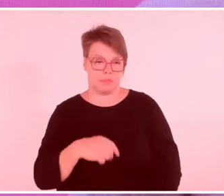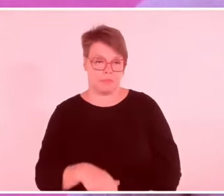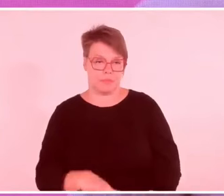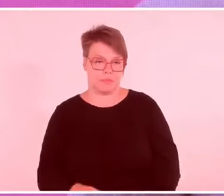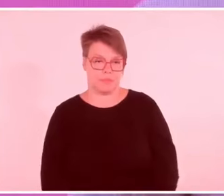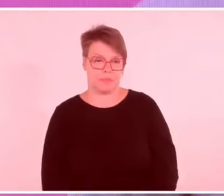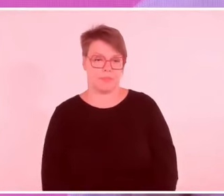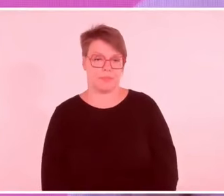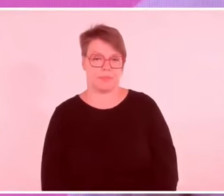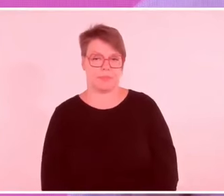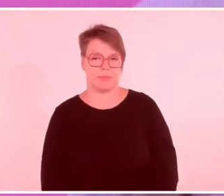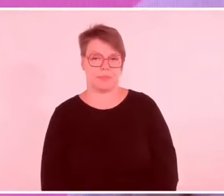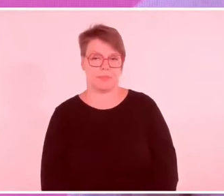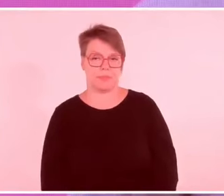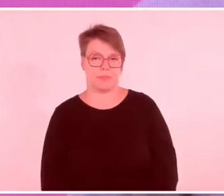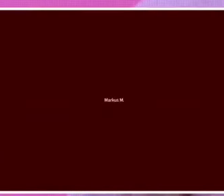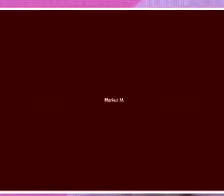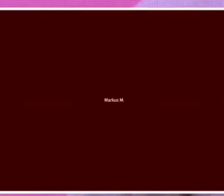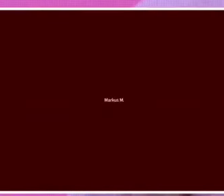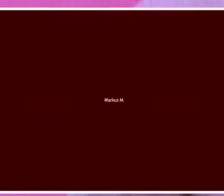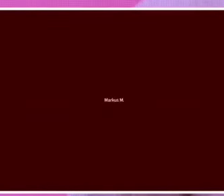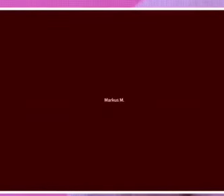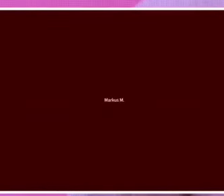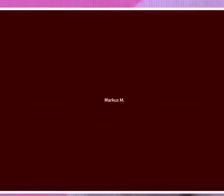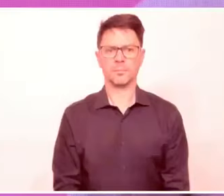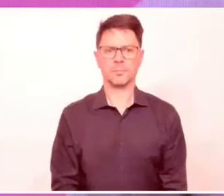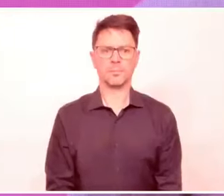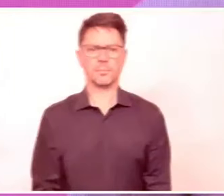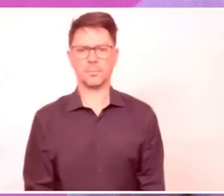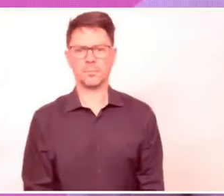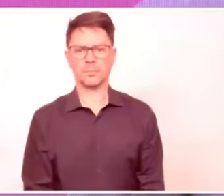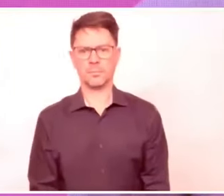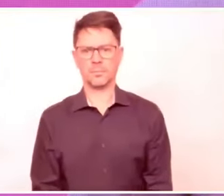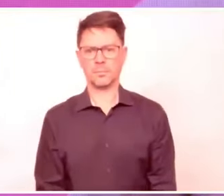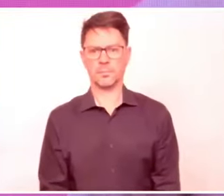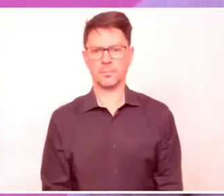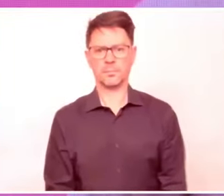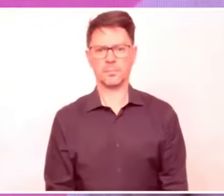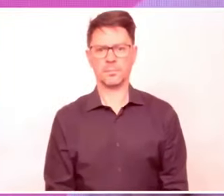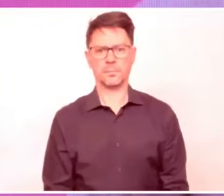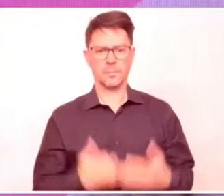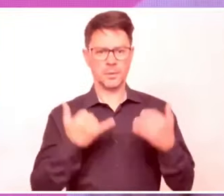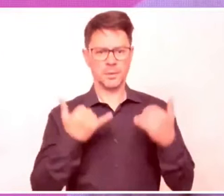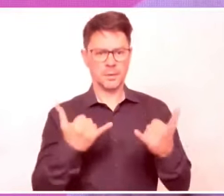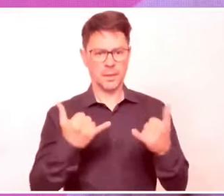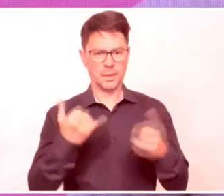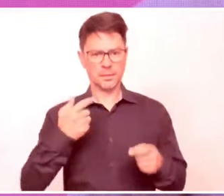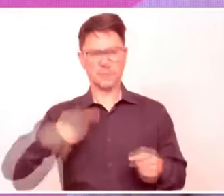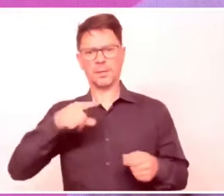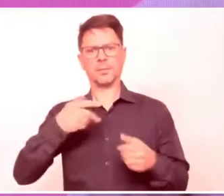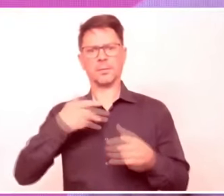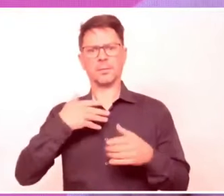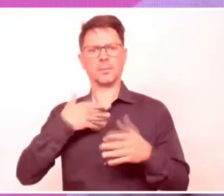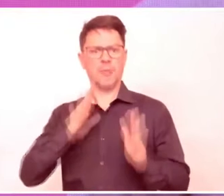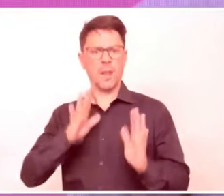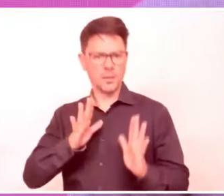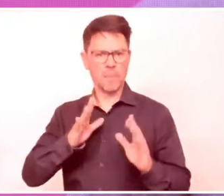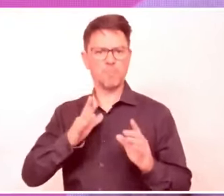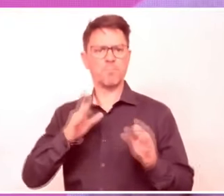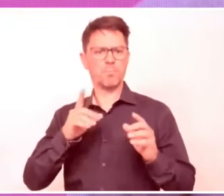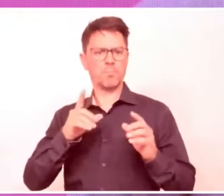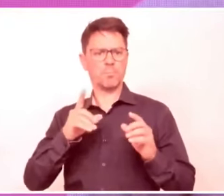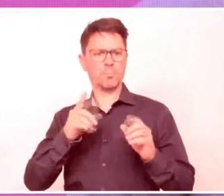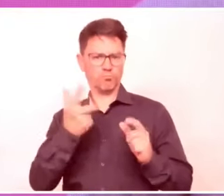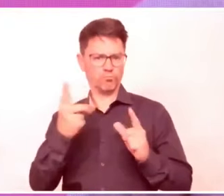die Worte, die wir eben gehört haben, mit einem ganz klaren Bekenntnis, zu Frieden und Toleranz und zu einem